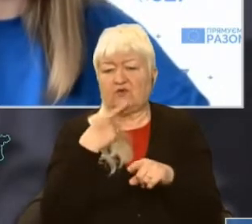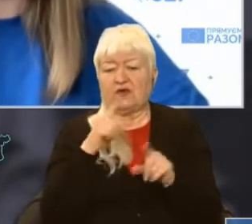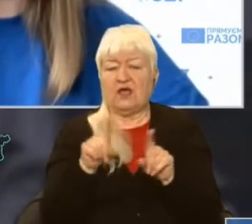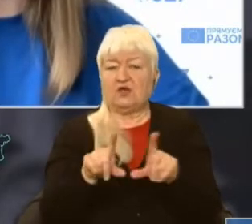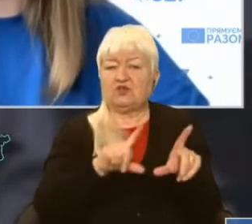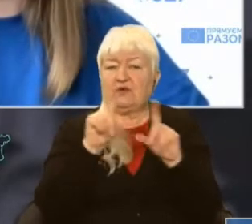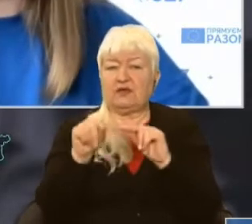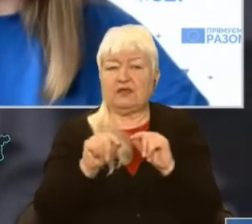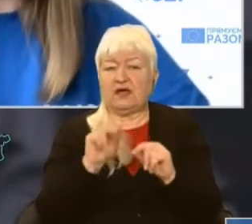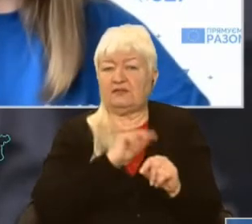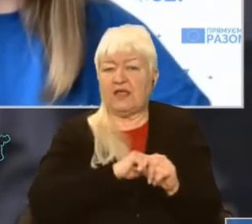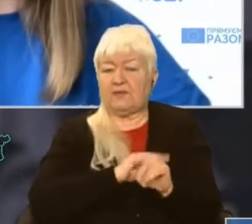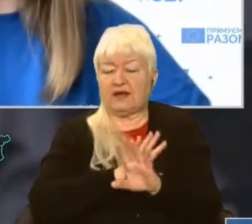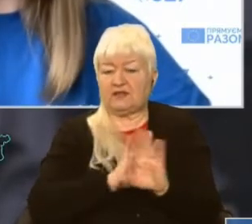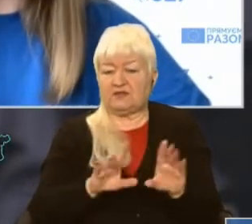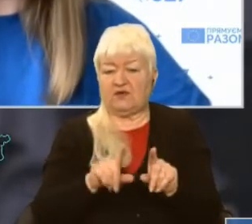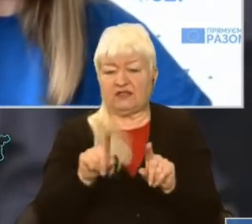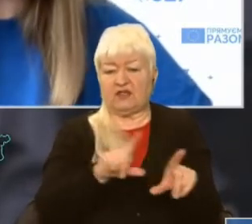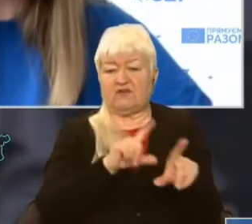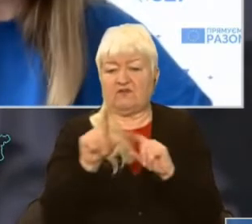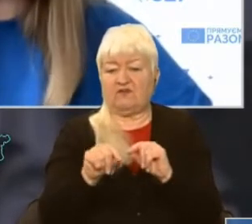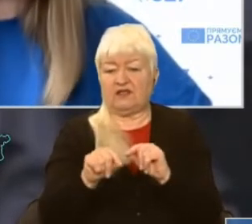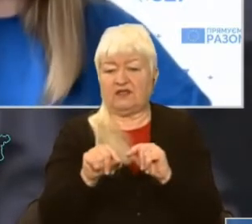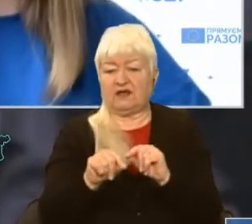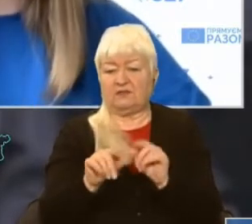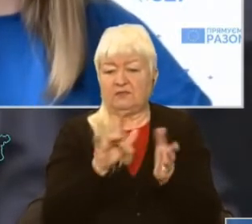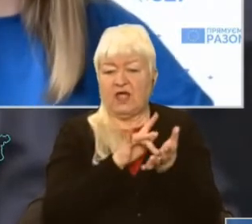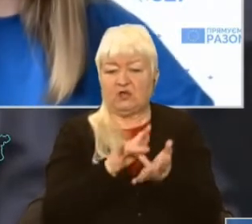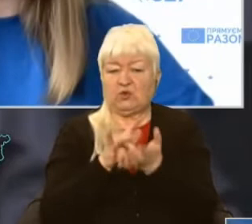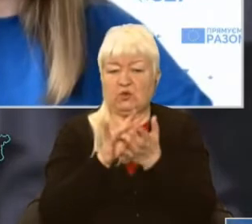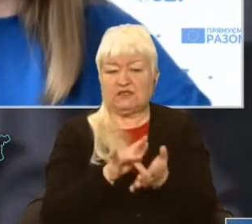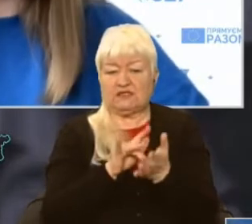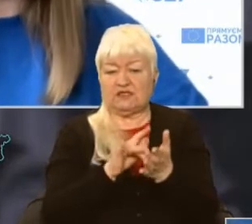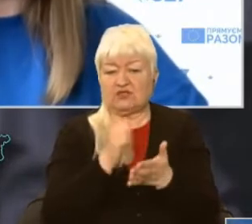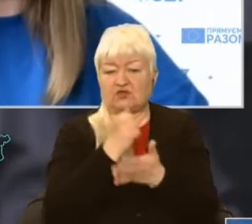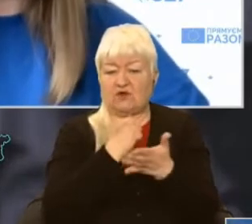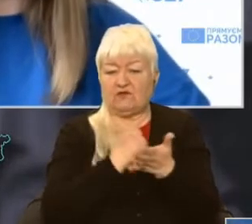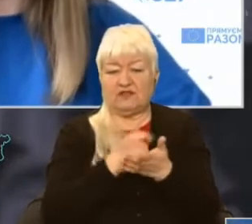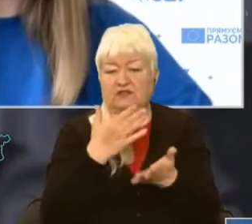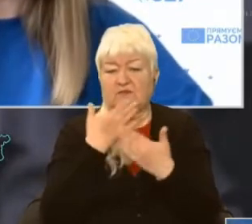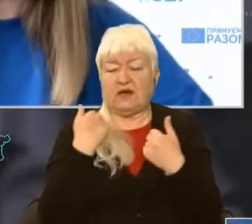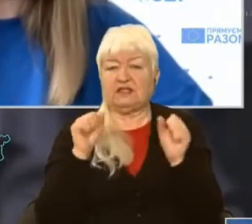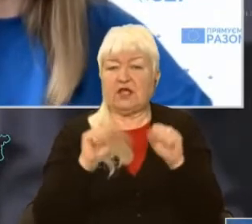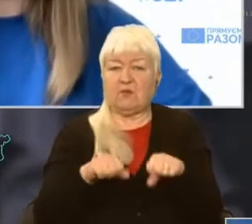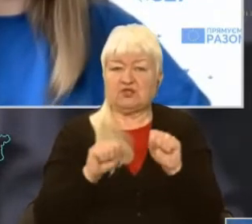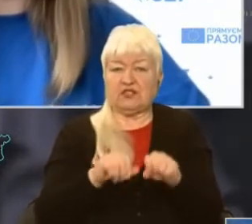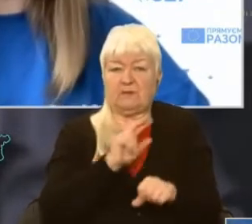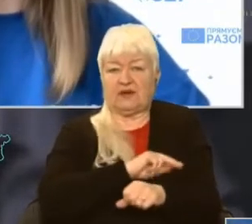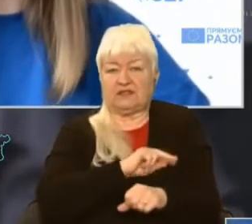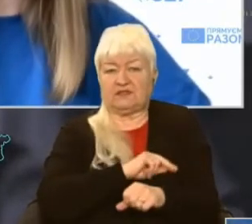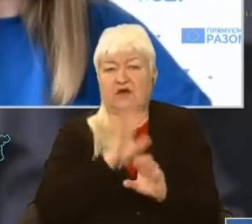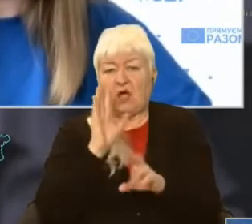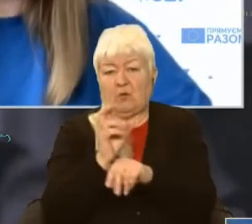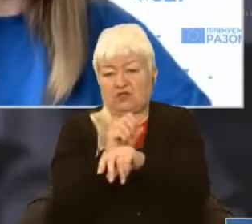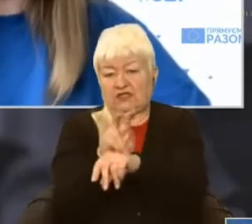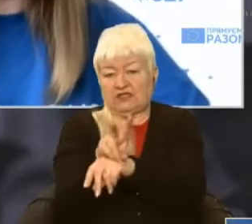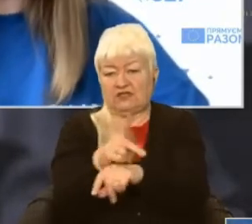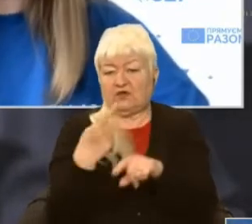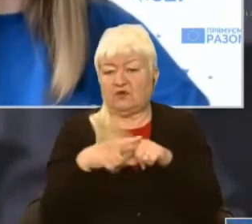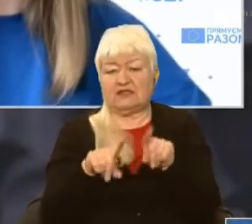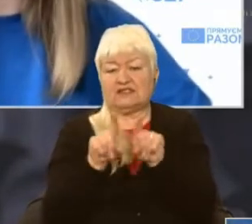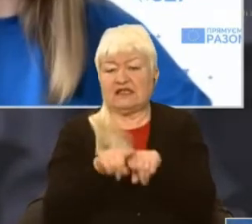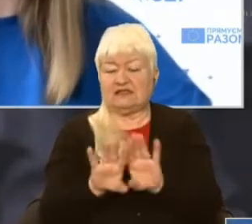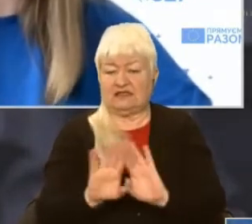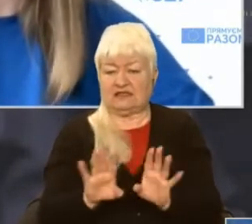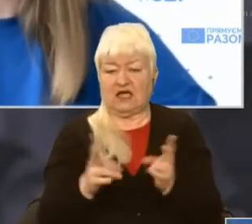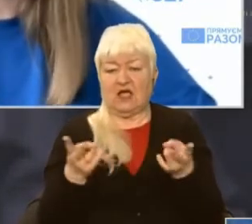працювати, а ви виїхали за туристичною візою, і ви не маєте можливості працювати, ви будете депортовані. Це не є